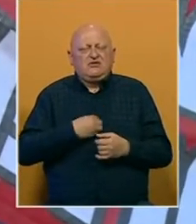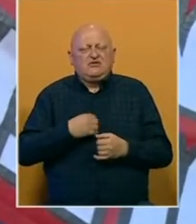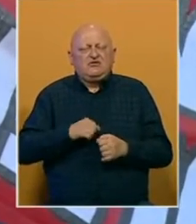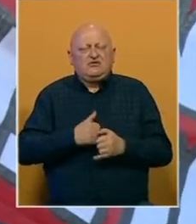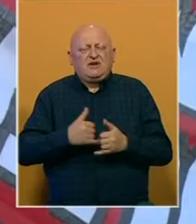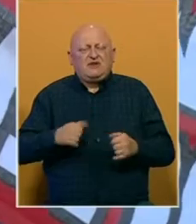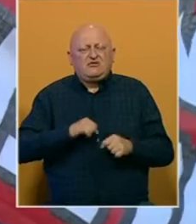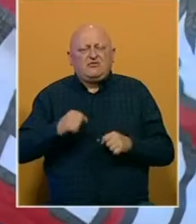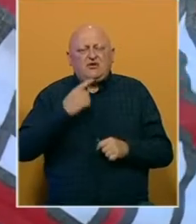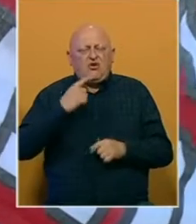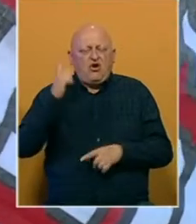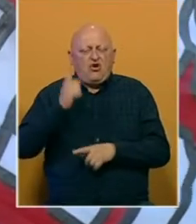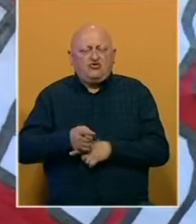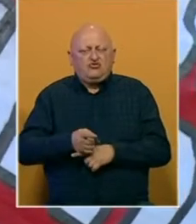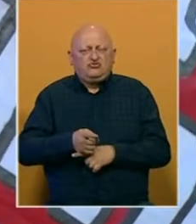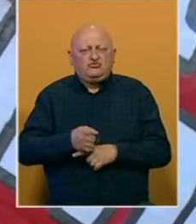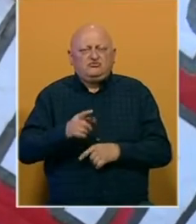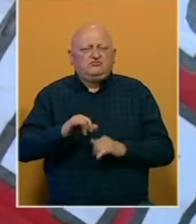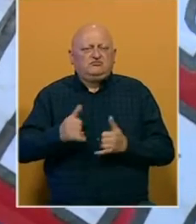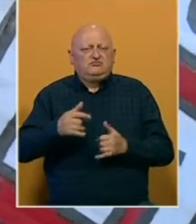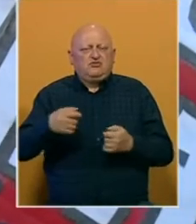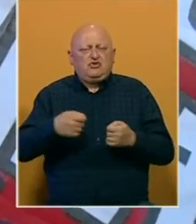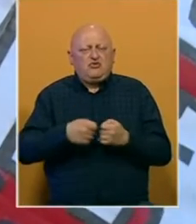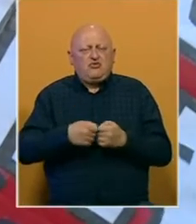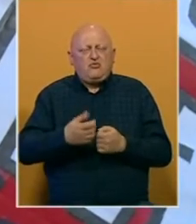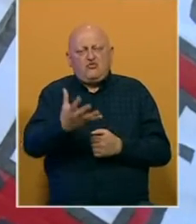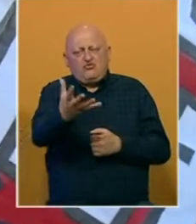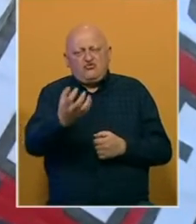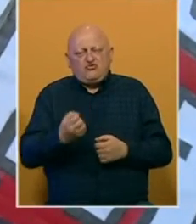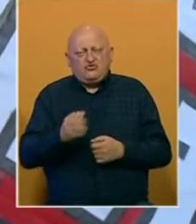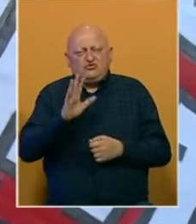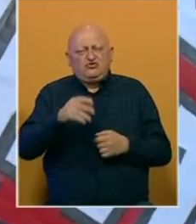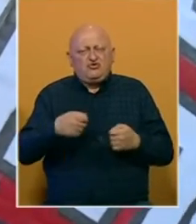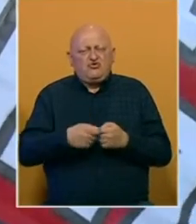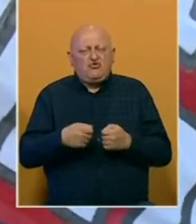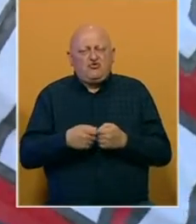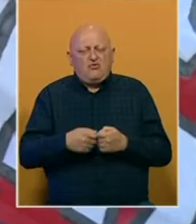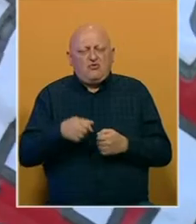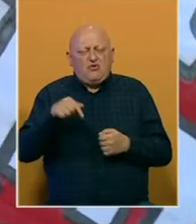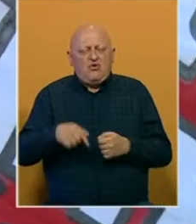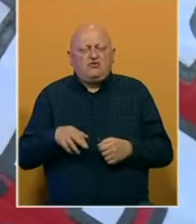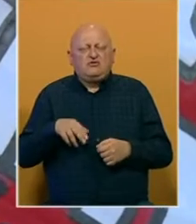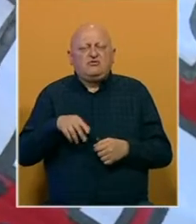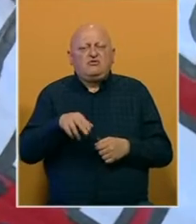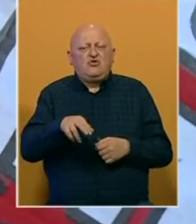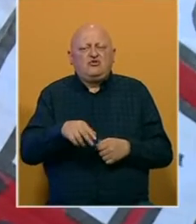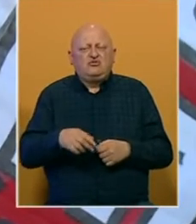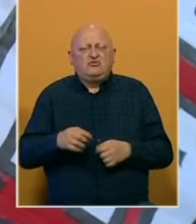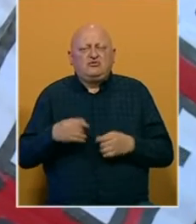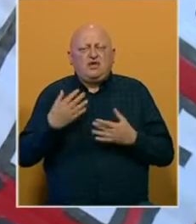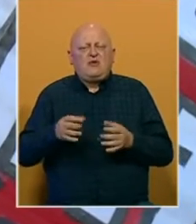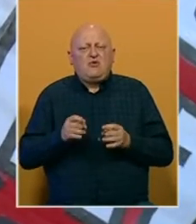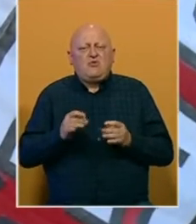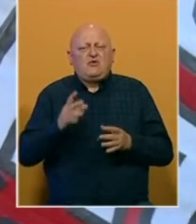gradsku upravu koja je odlučila da jednostavno od kluba uzme ono što klubu pripada i ovdje smo se okupili da pošadimo